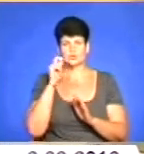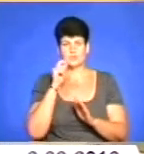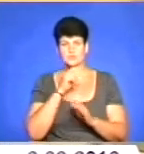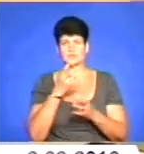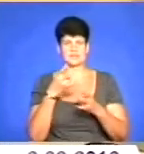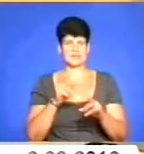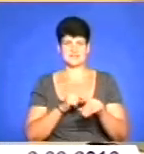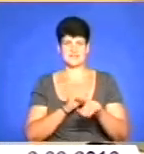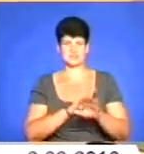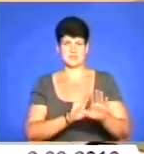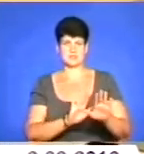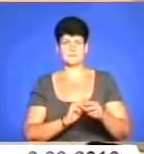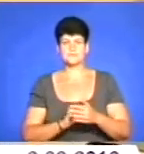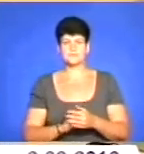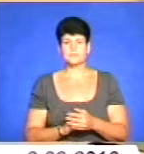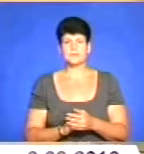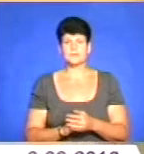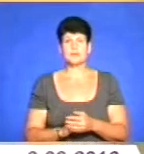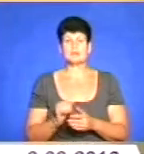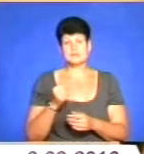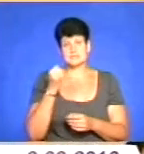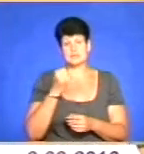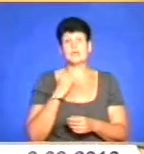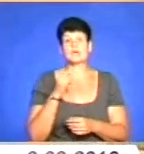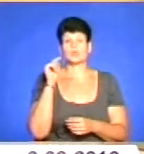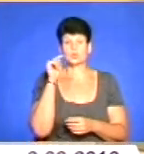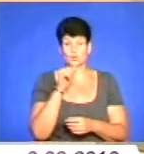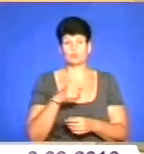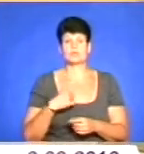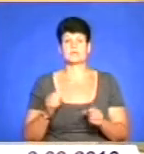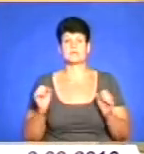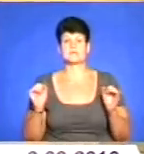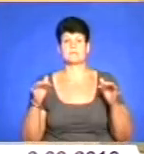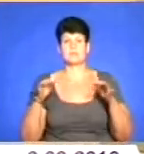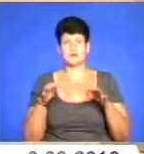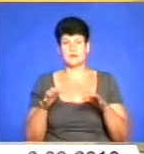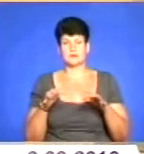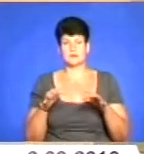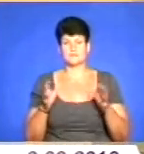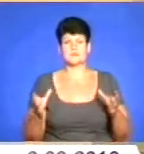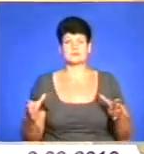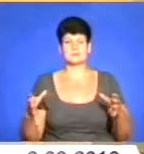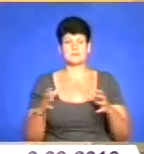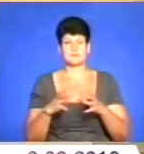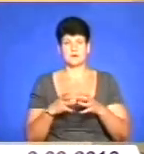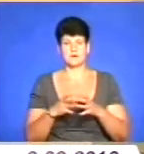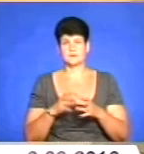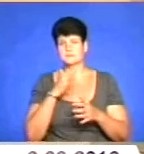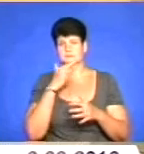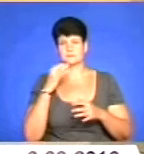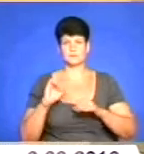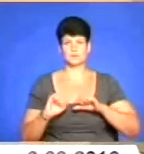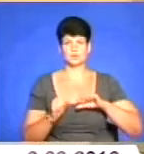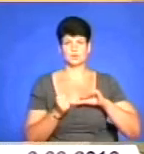чіпати. І завдяки тому ми зібрали якусь таку притомну кількість друзів,